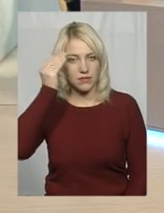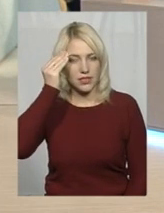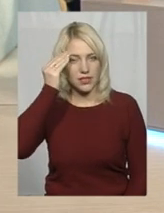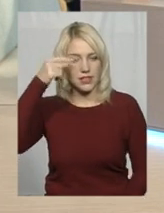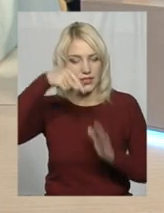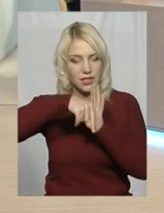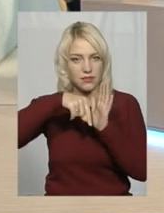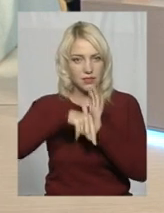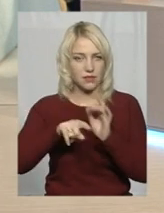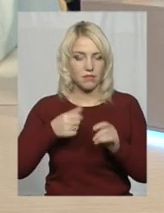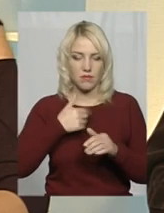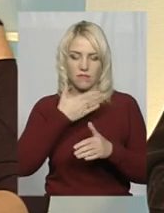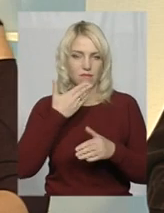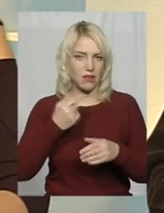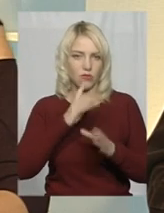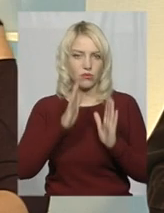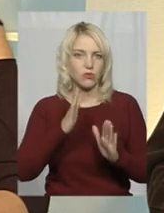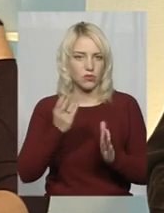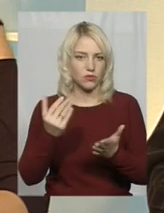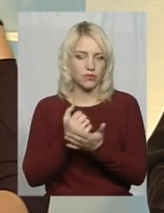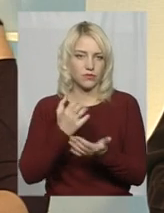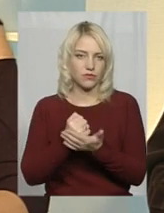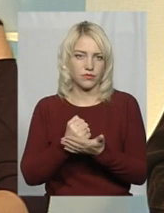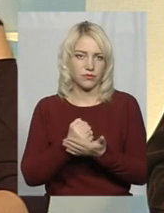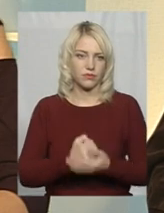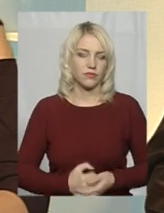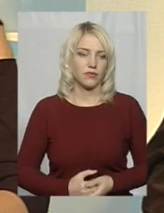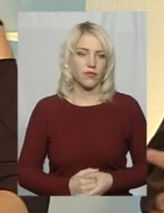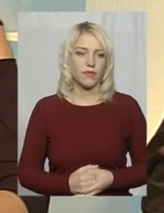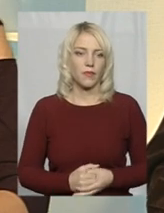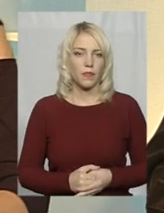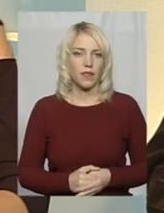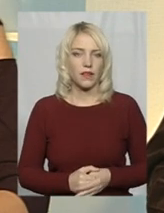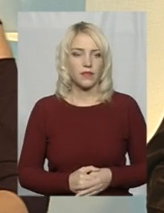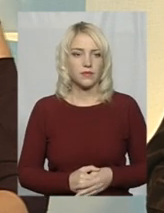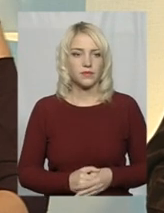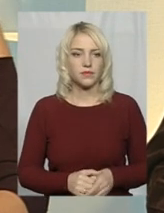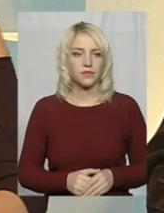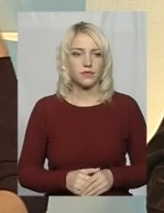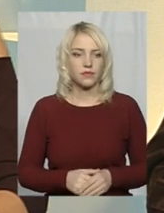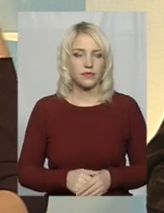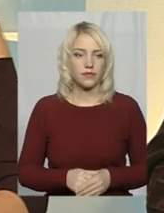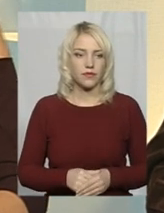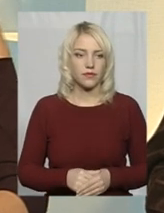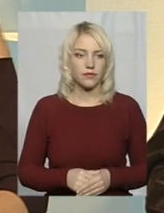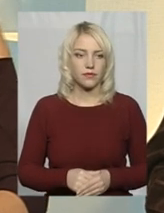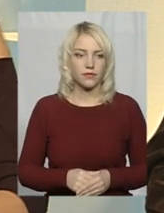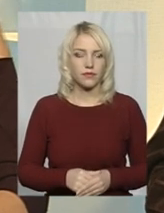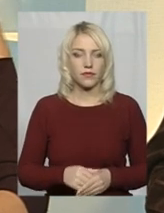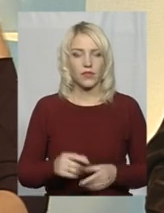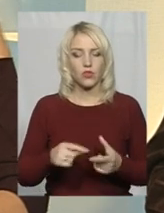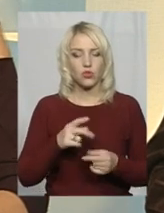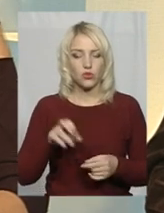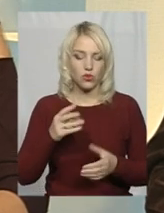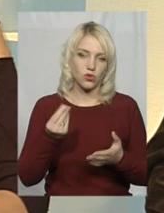надаємо, ми не переслідуємо суто фінансові, суто комерційні функції. Ну, до речі, щодо комерційної фінансової складової, чи то